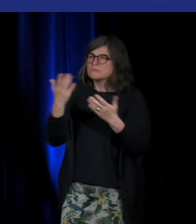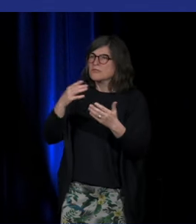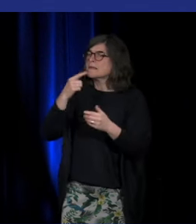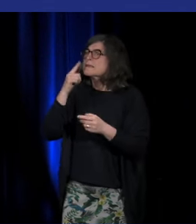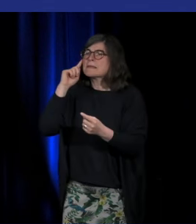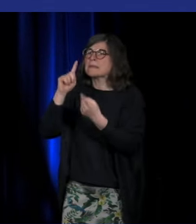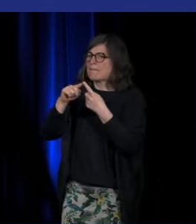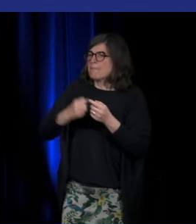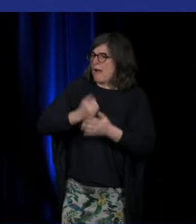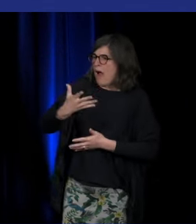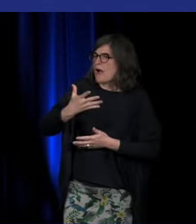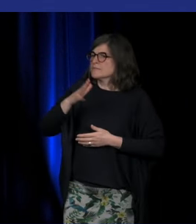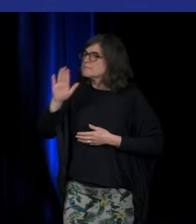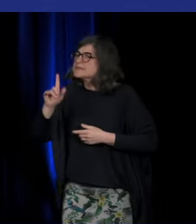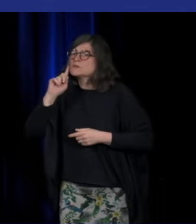parle quand on parle des arts sourds.